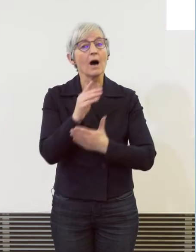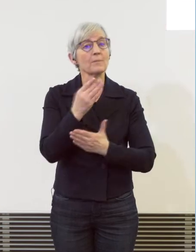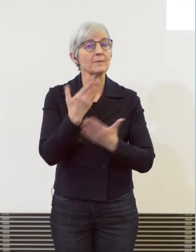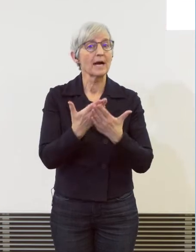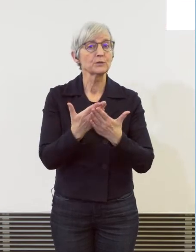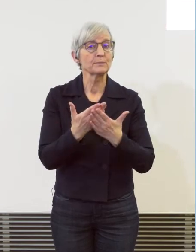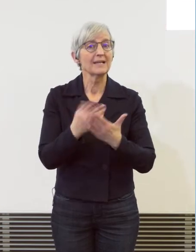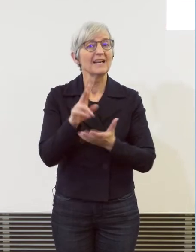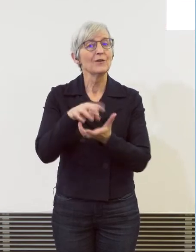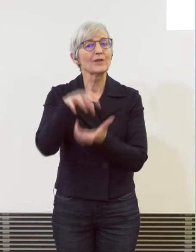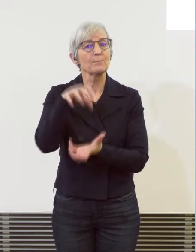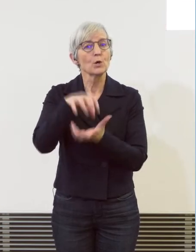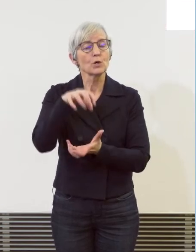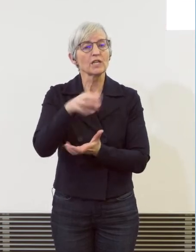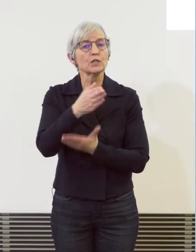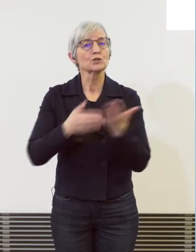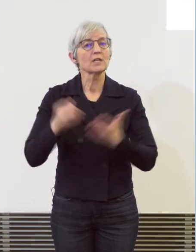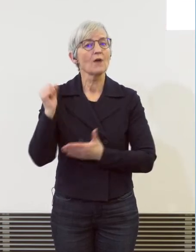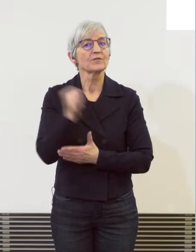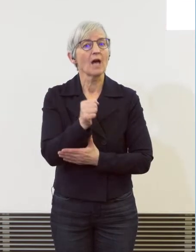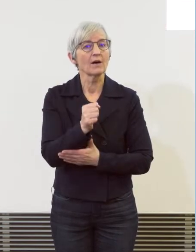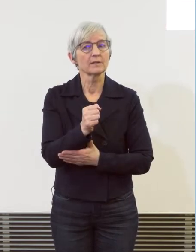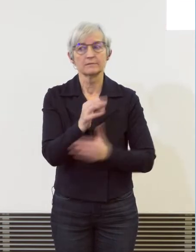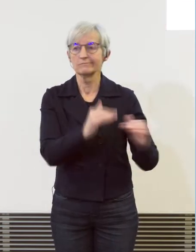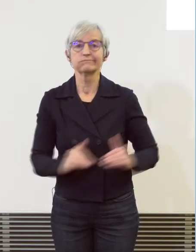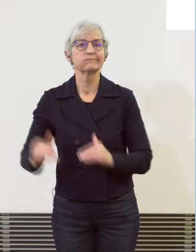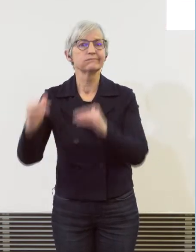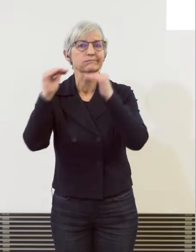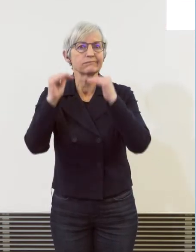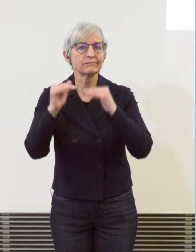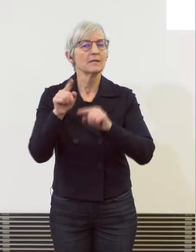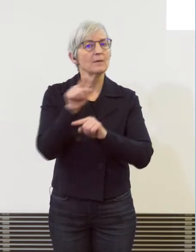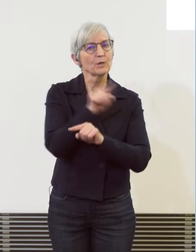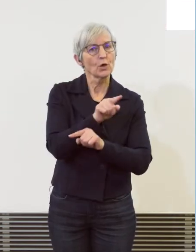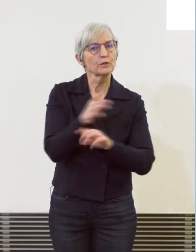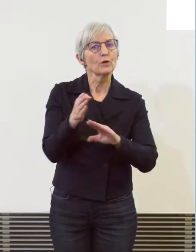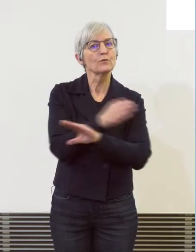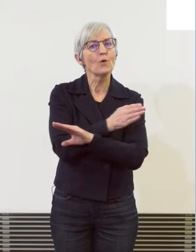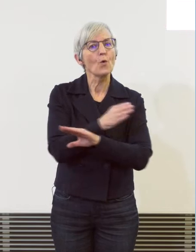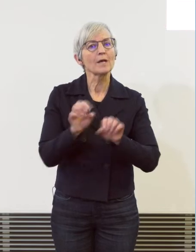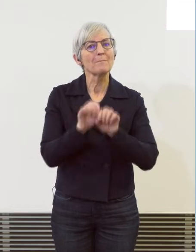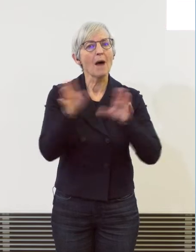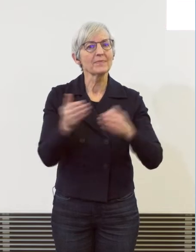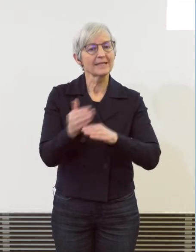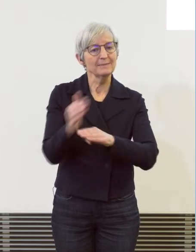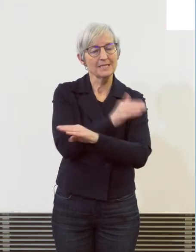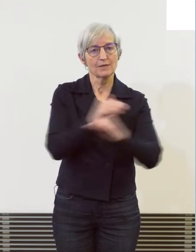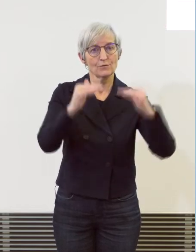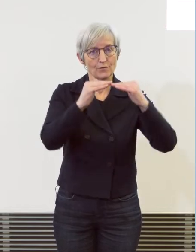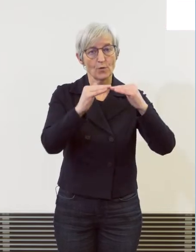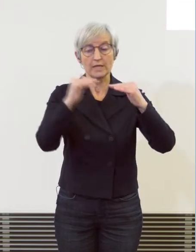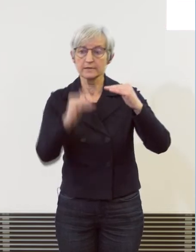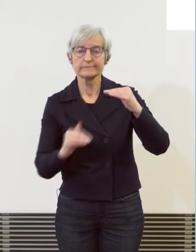weitaus höheres Niveau, als wir es unmittelbar vor der Pandemie hatten. Kommen wir auf das zurück.